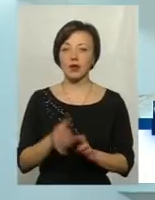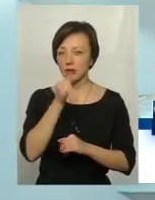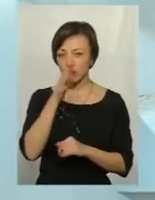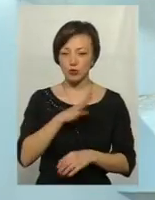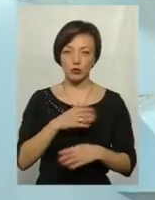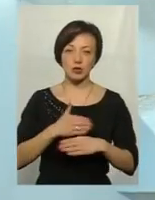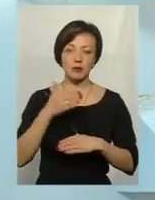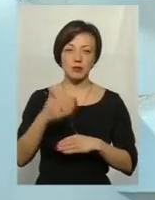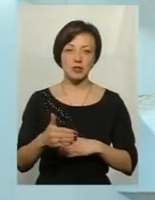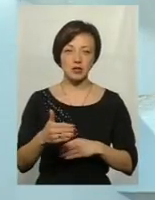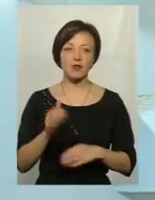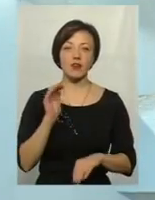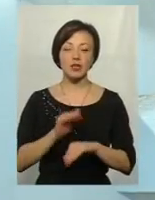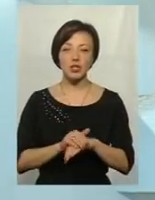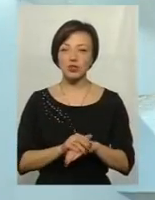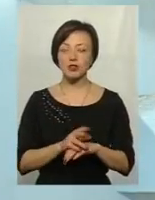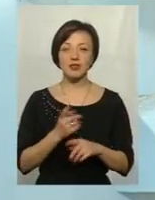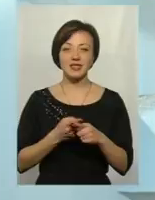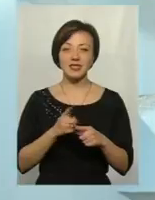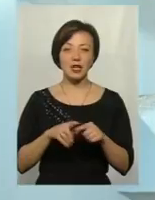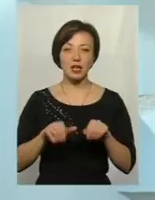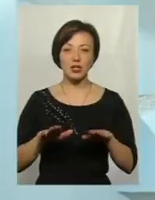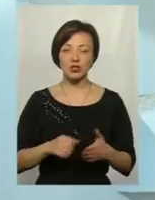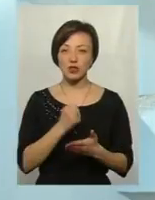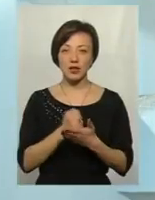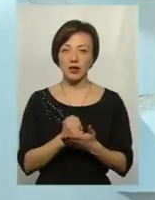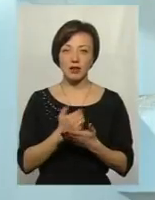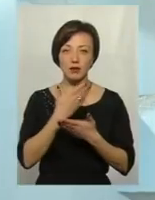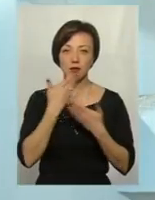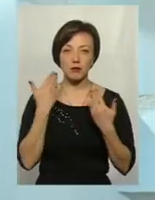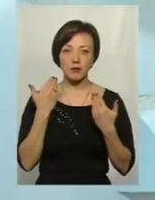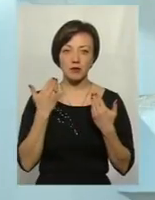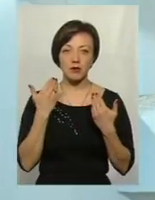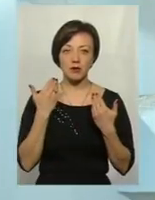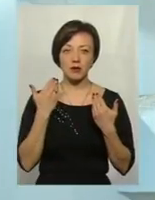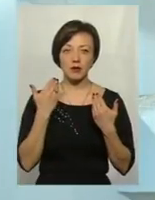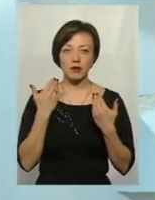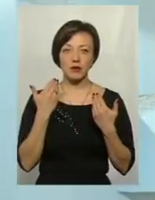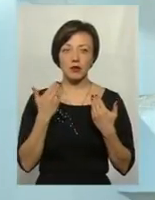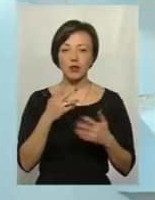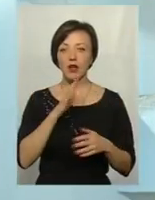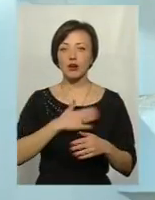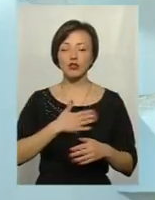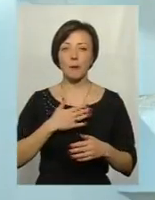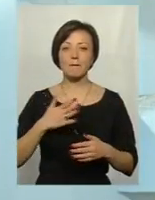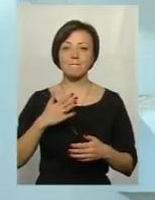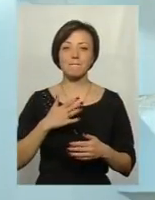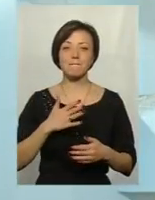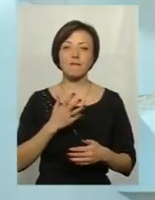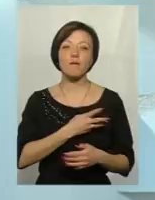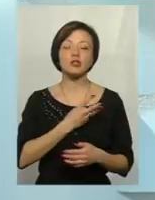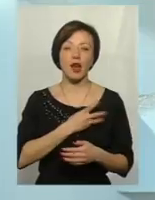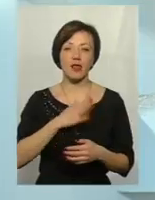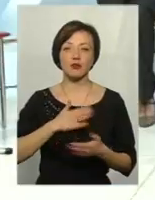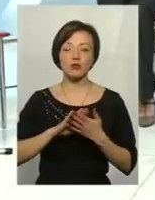може бути запізнілим. Фактично, воно не є, найбільше, як волевиявлення наша, наша позиція, а не